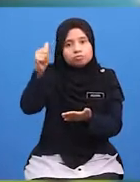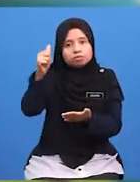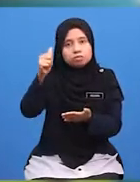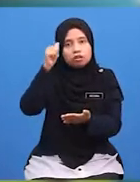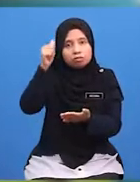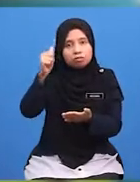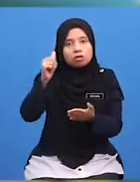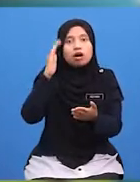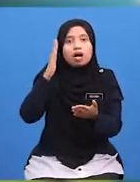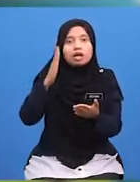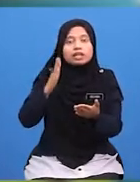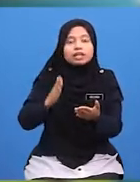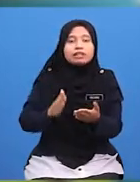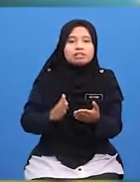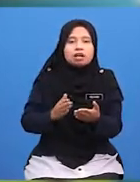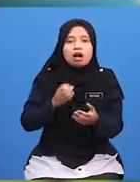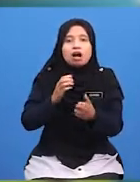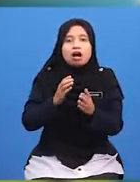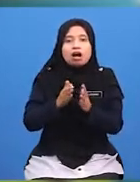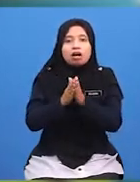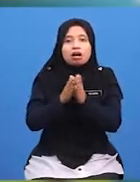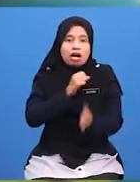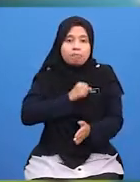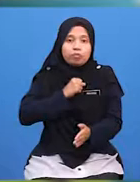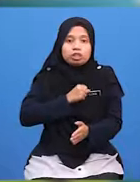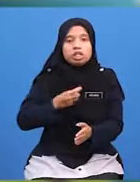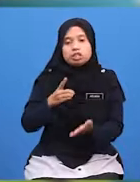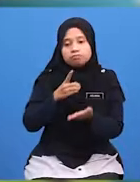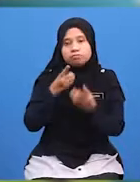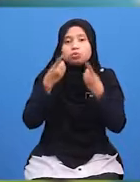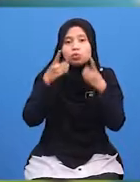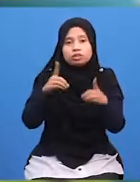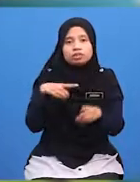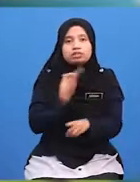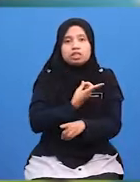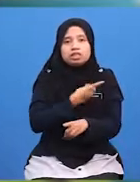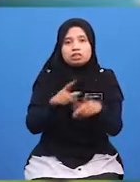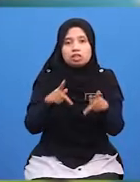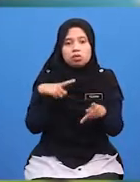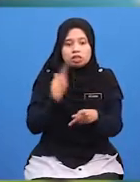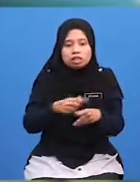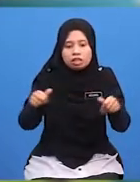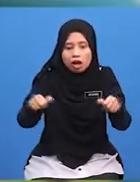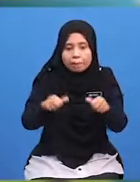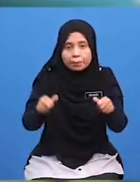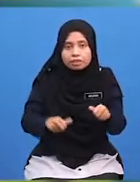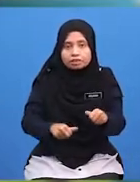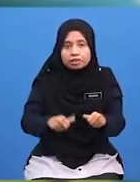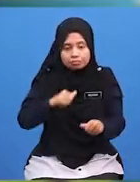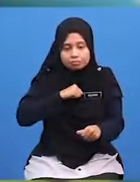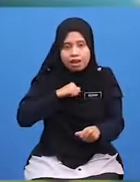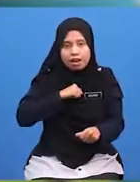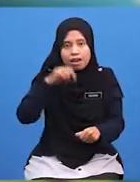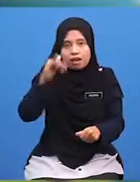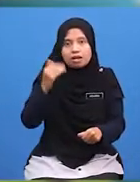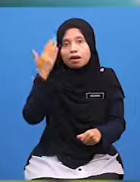Allah Juga Akan Mengampunkan Dosa-dosa Kita Sekiranya Kita Meamalkan Akhlak